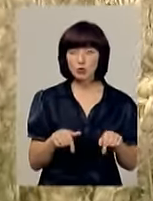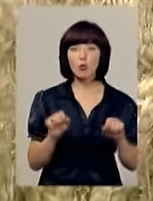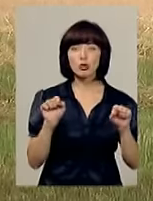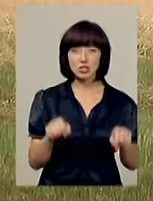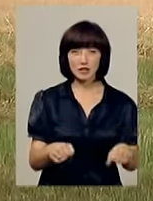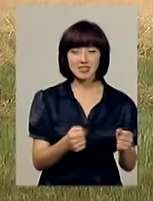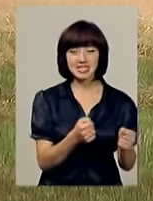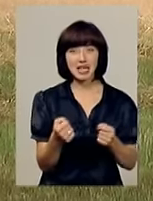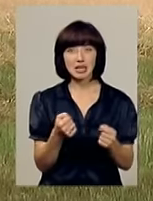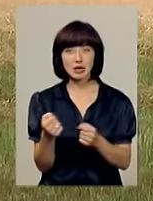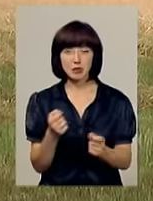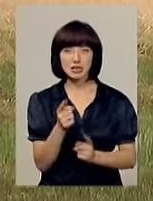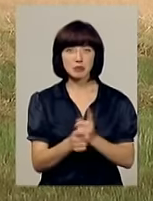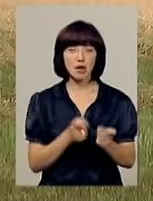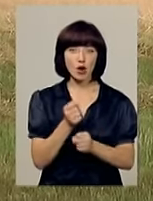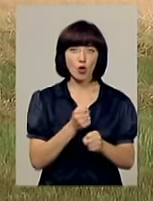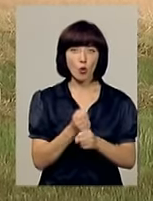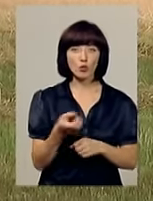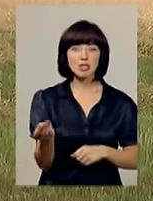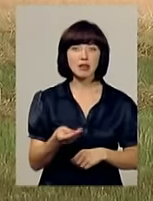можливі затримки з переробкою зерна.